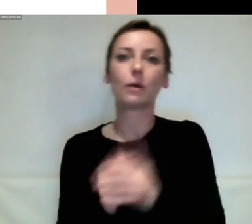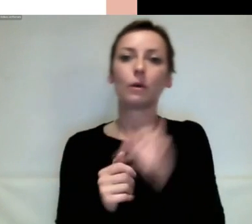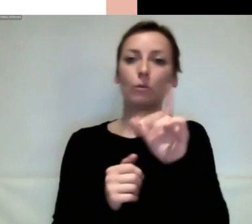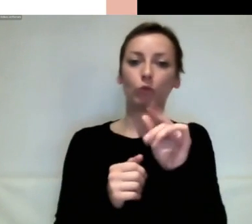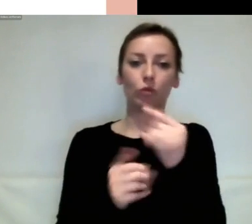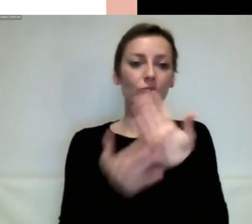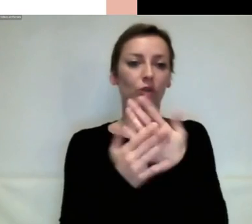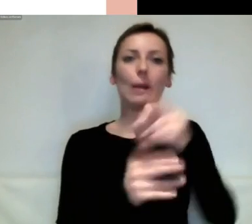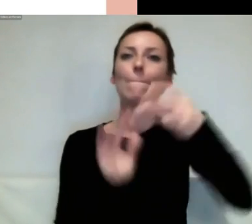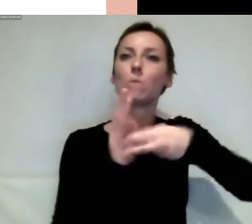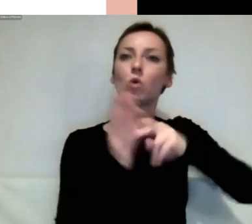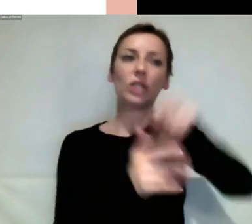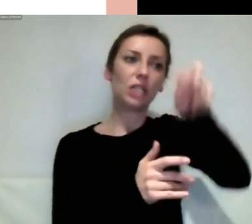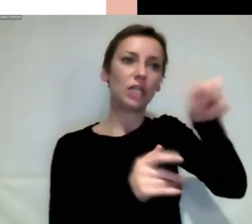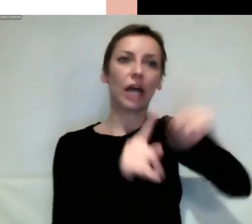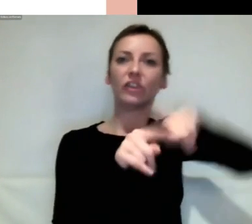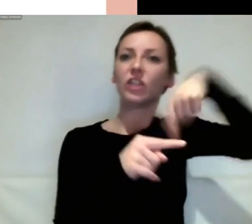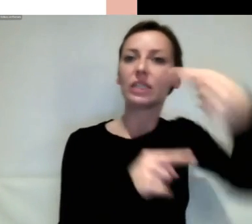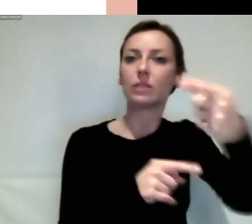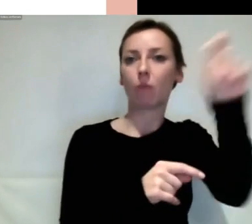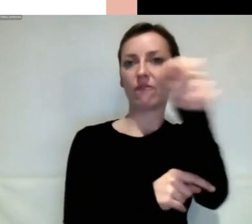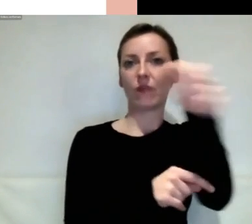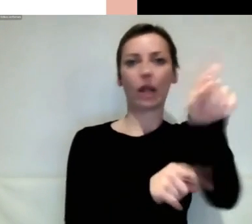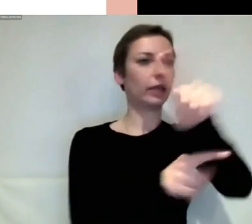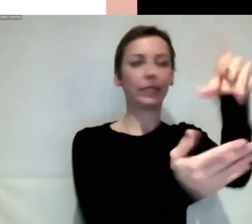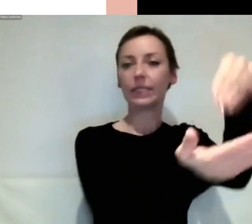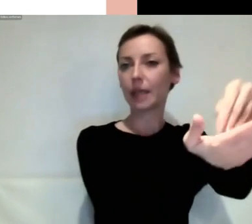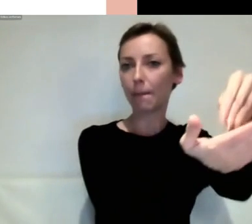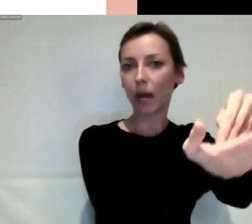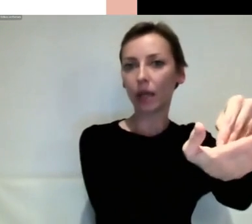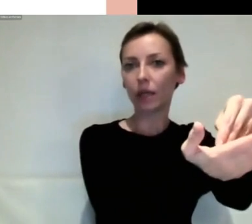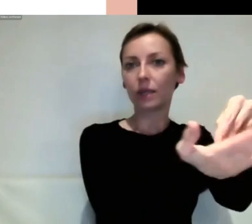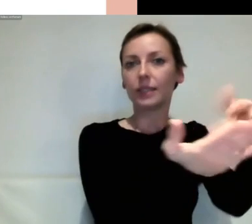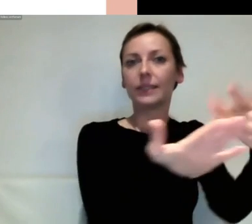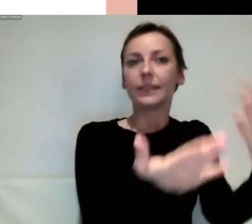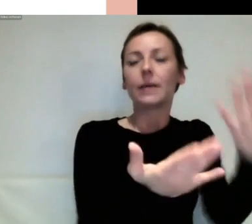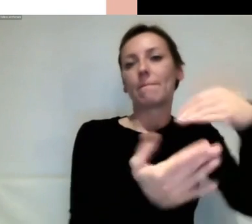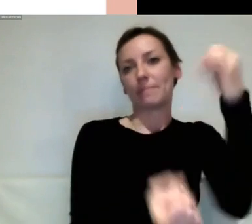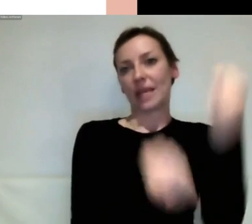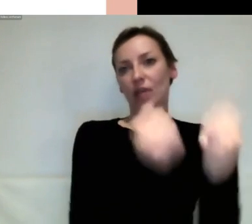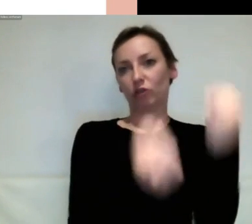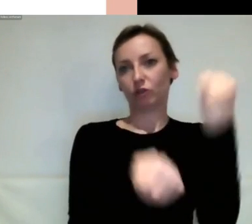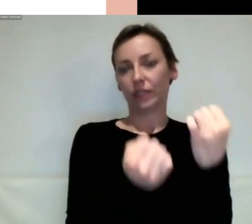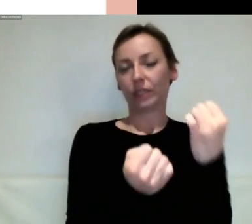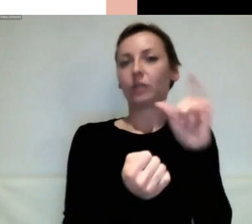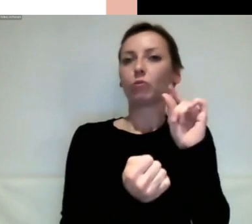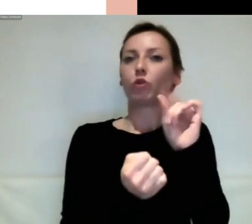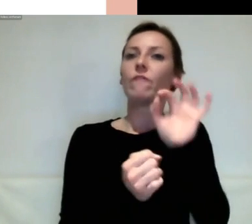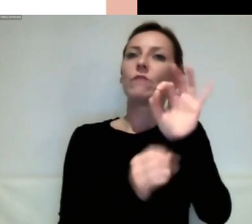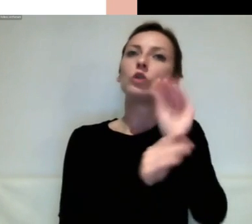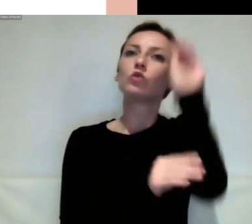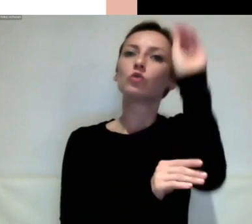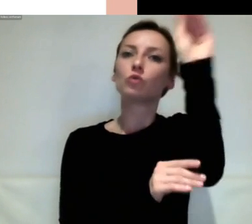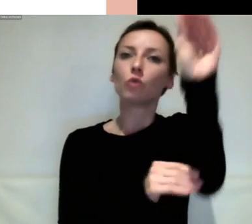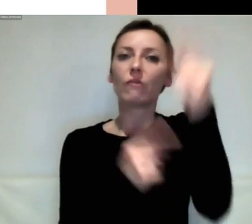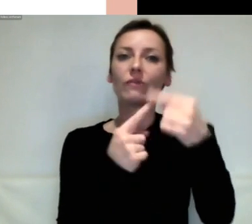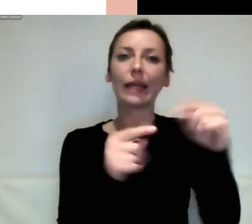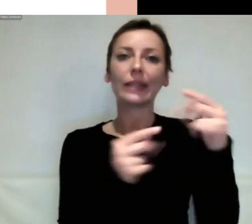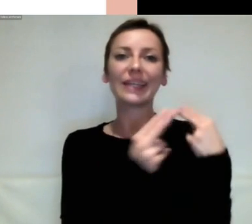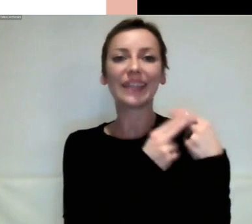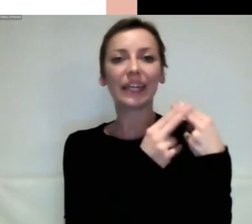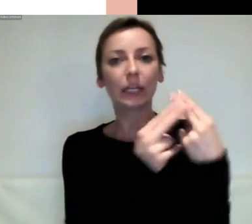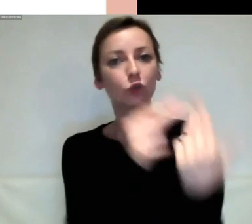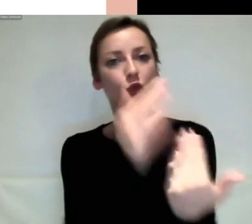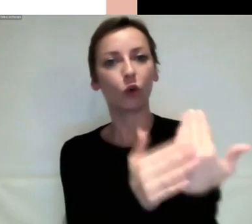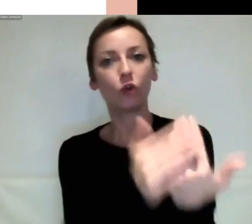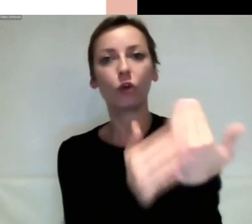mitstimmen können, also zum Beispiel zukünftige Generationen, haben es da im politischen Prozess einfach schwieriger als die Probleme, die